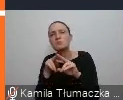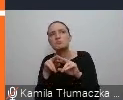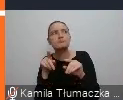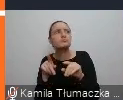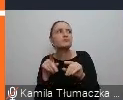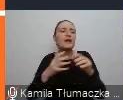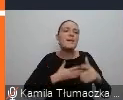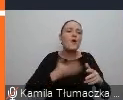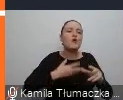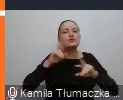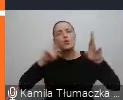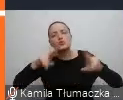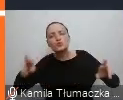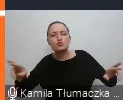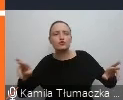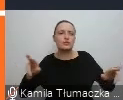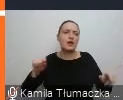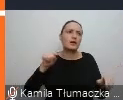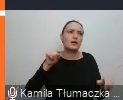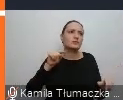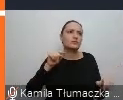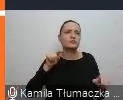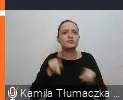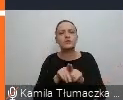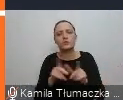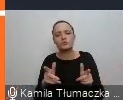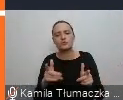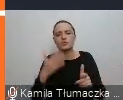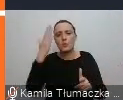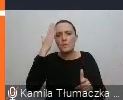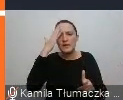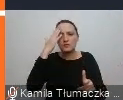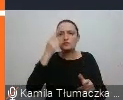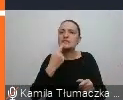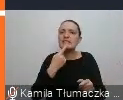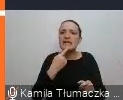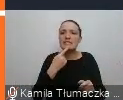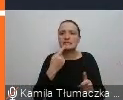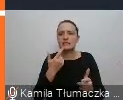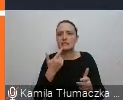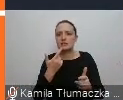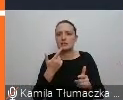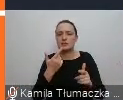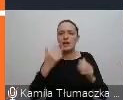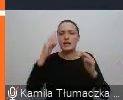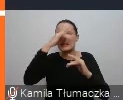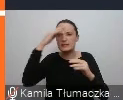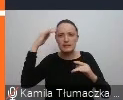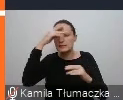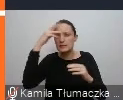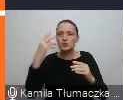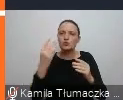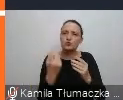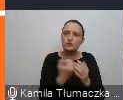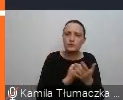emocji, na takim rozwijaniu umiejętności użycia języka figuratywnego, czyli na przykład jakieś takie